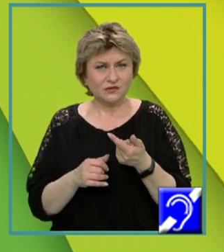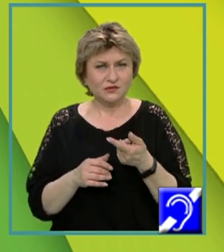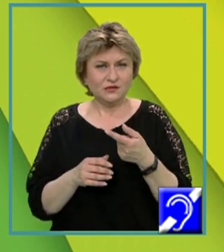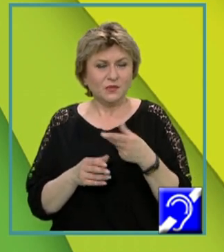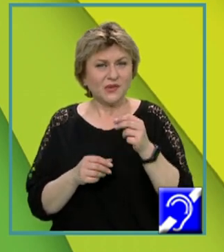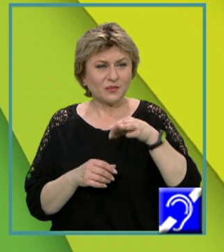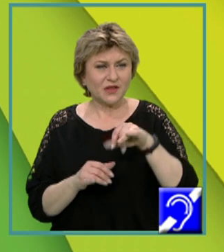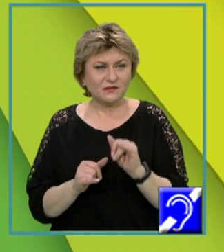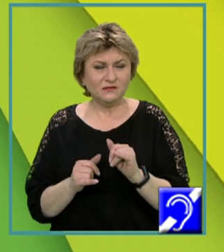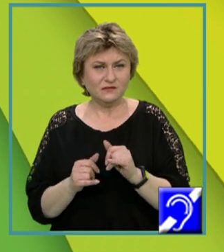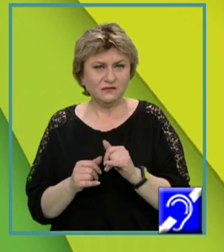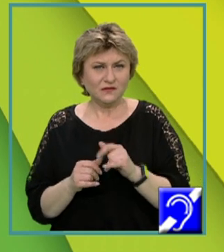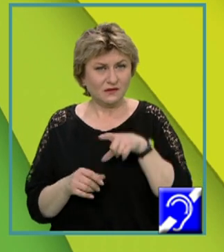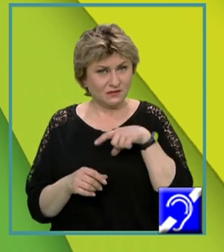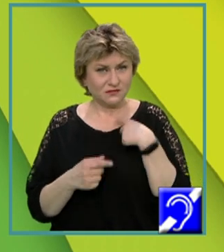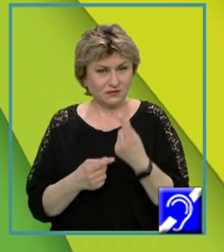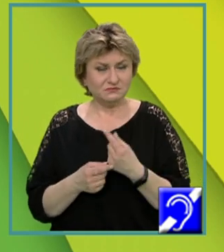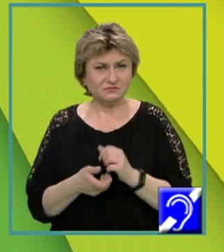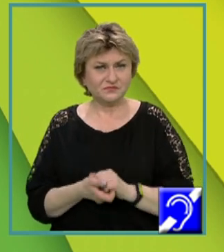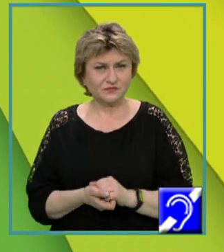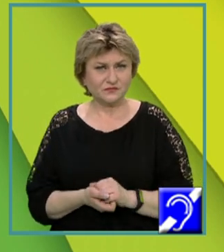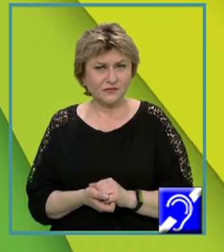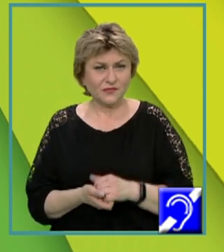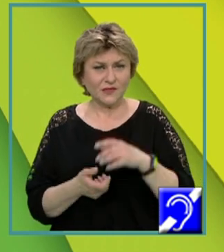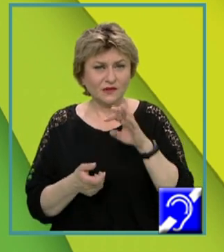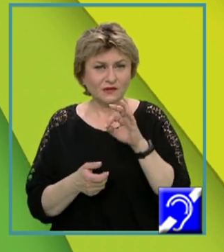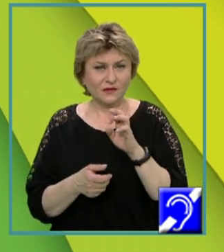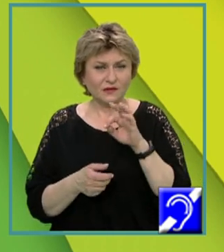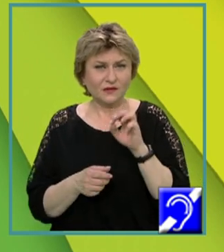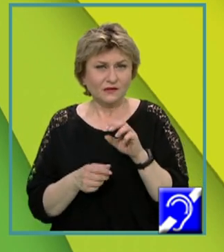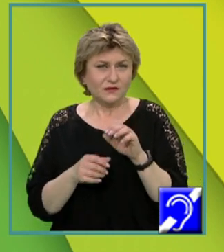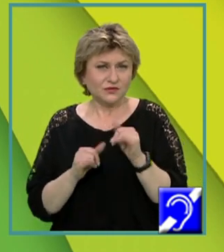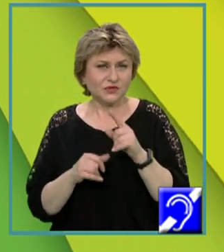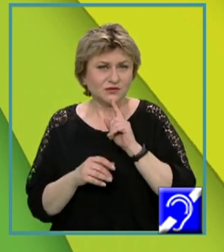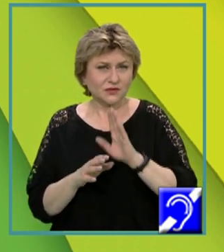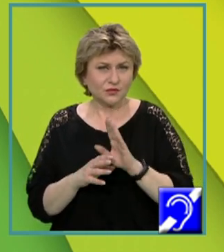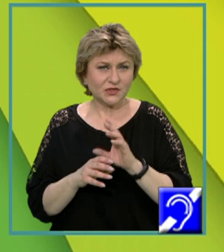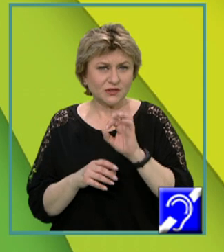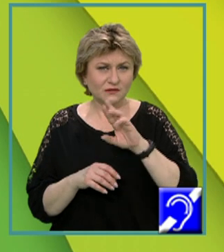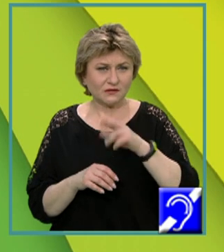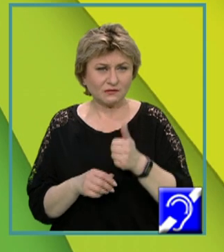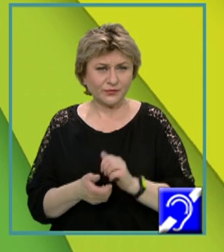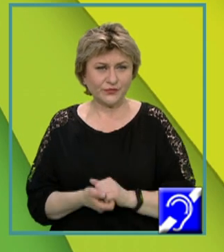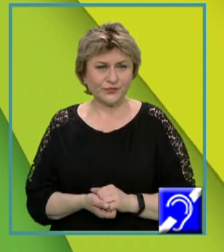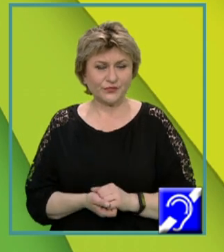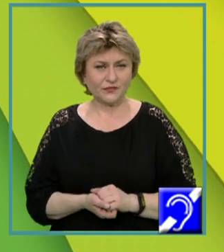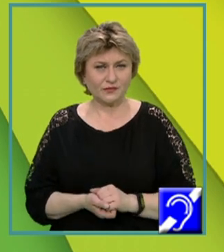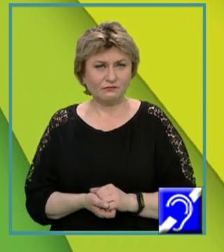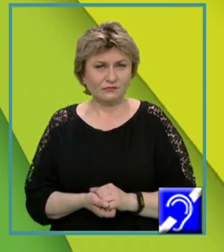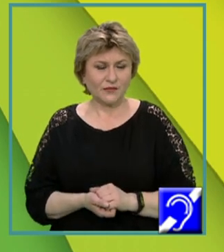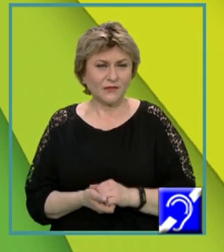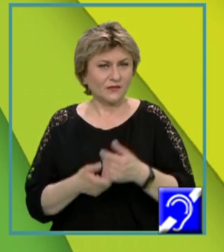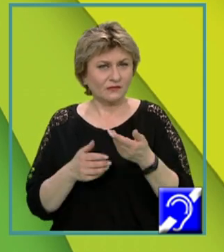său parametru este de tip char și se numește litera. În fine,